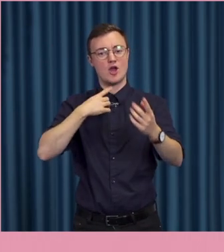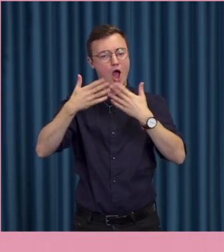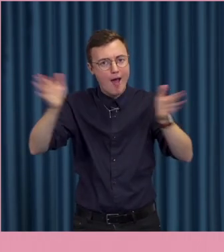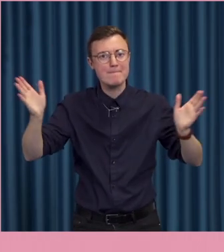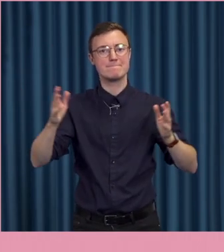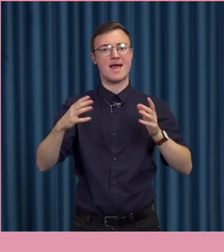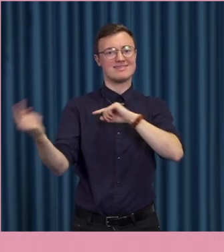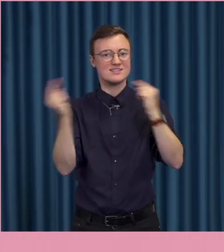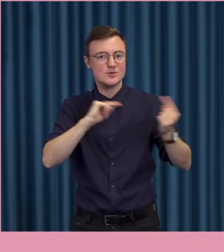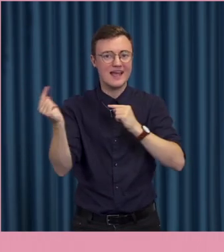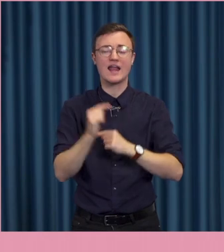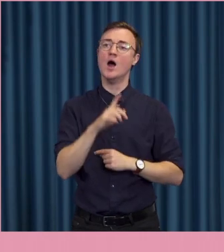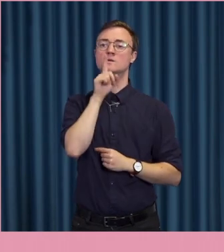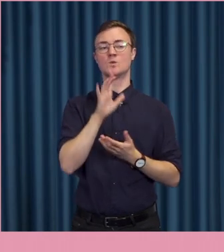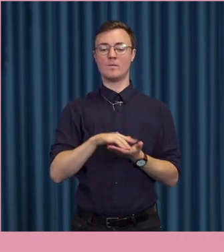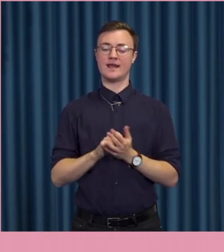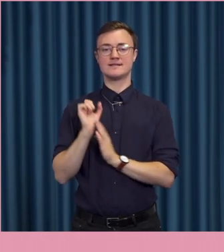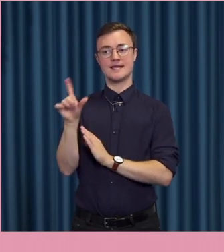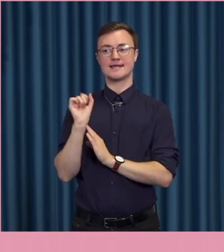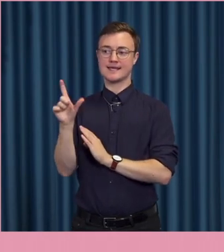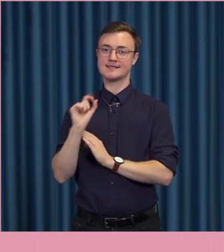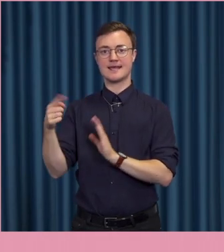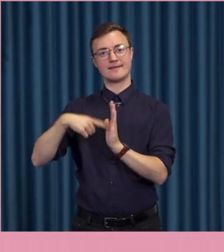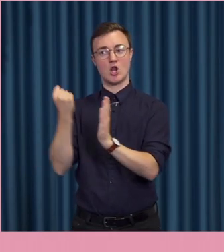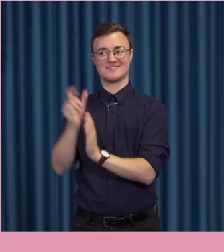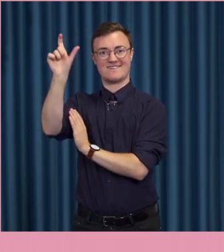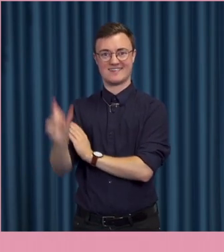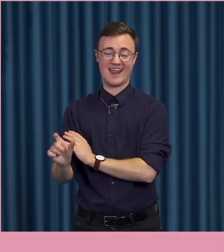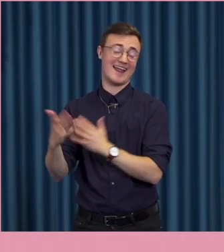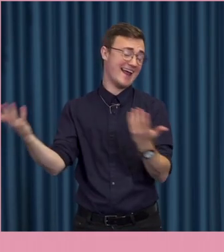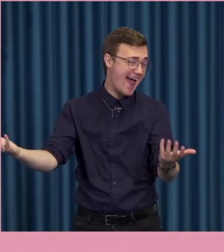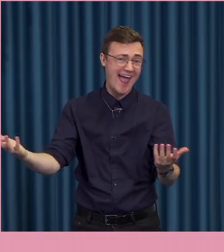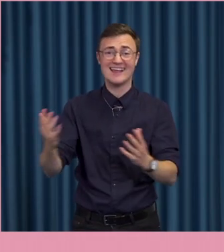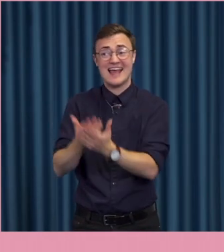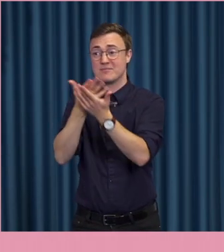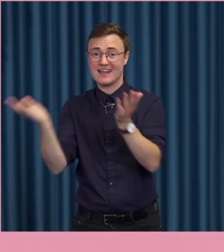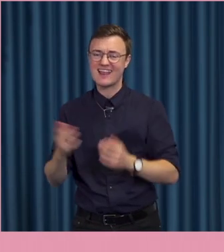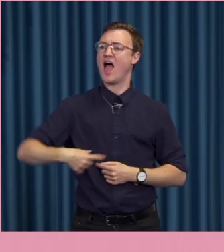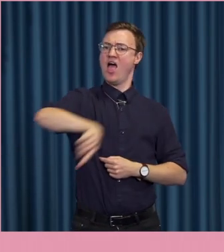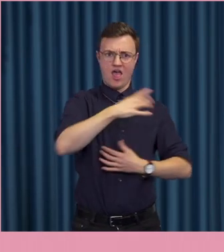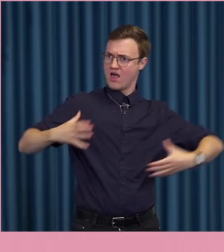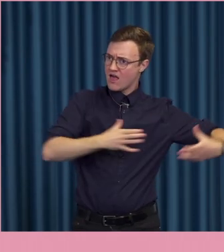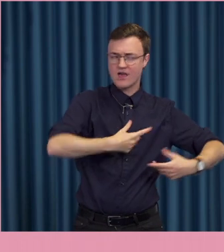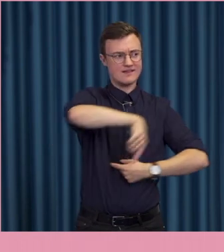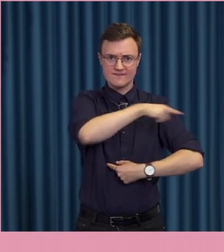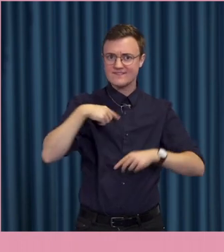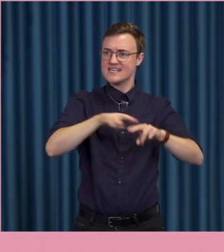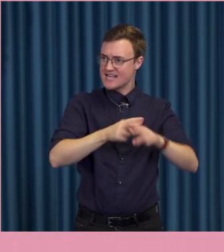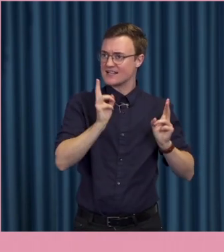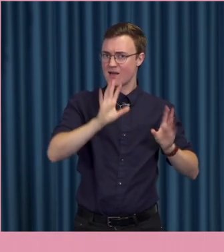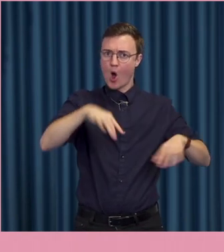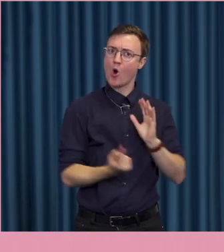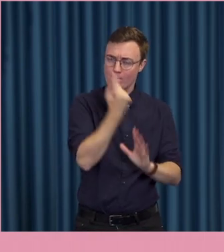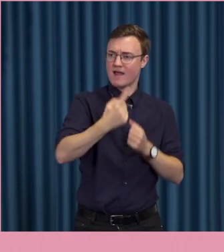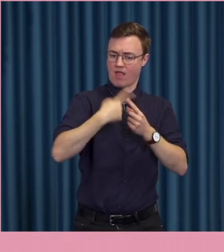För att skriva små brev till lagstiftaren kommer jag aldrig att få samma känsla. att alla vi här känner det här. Vi upplever det här.